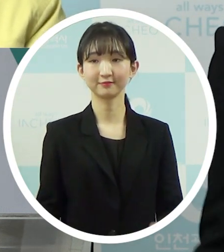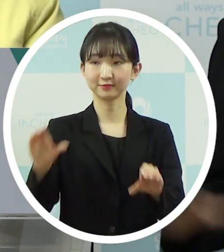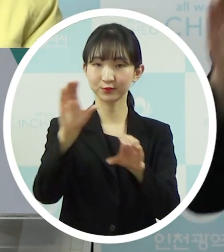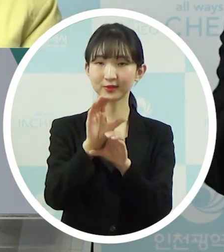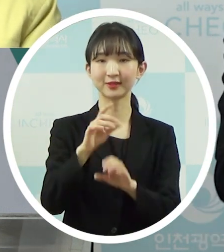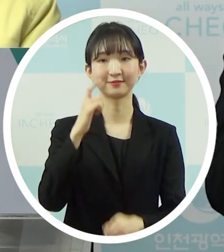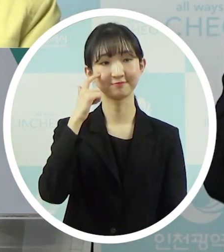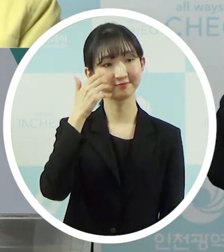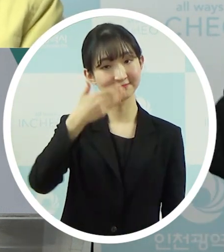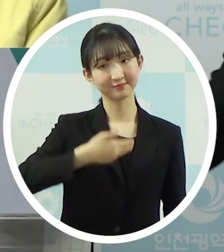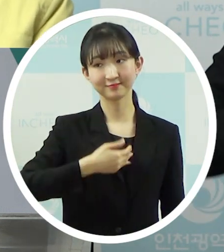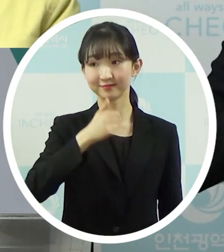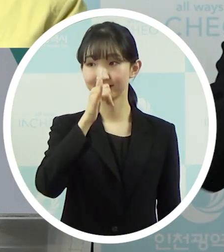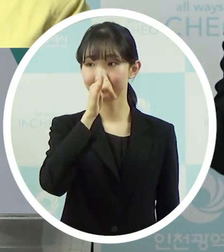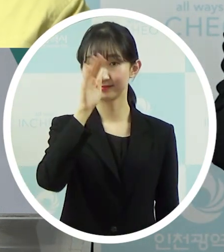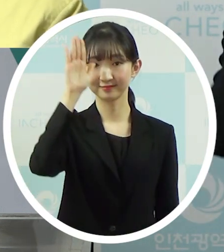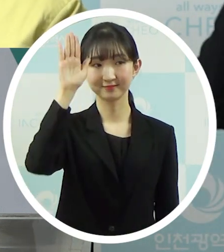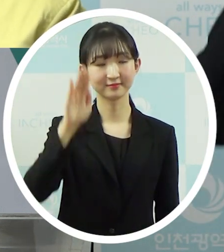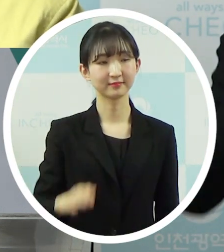질문 있으신가요?